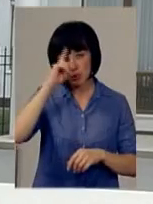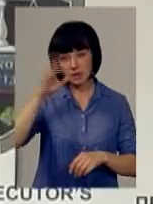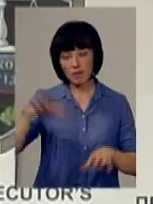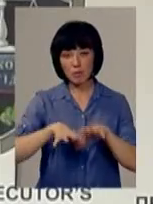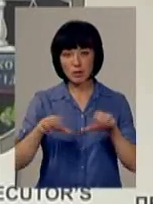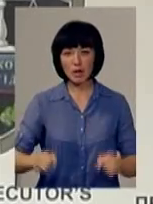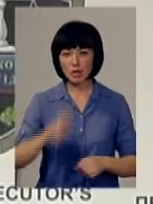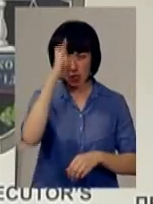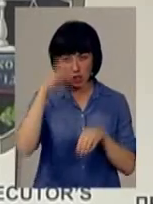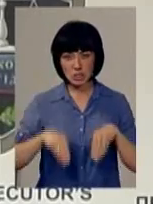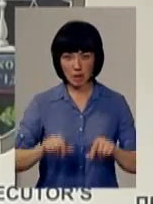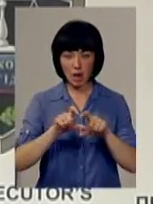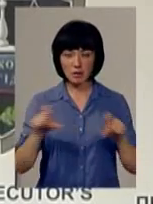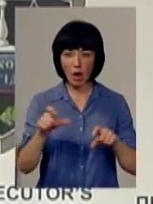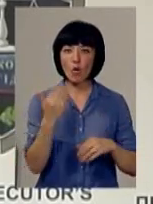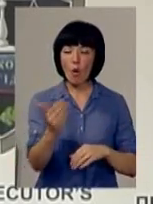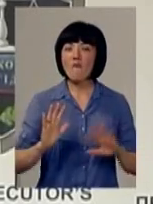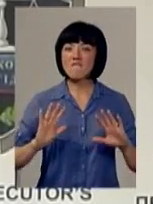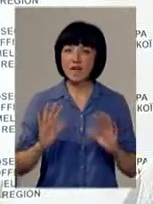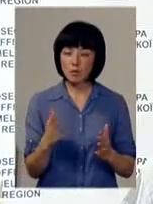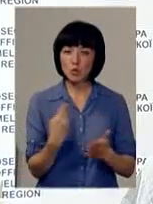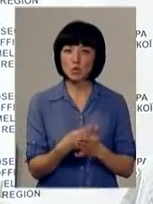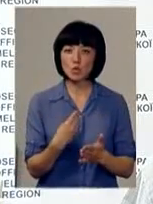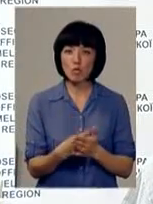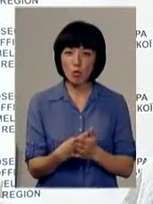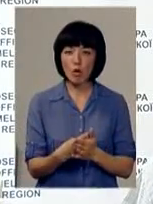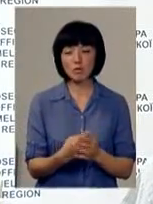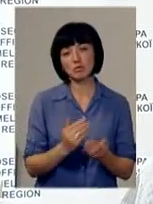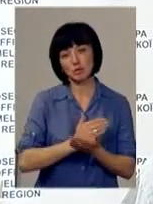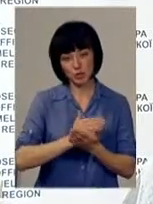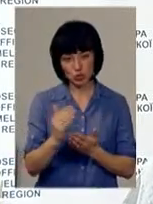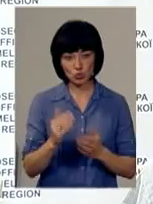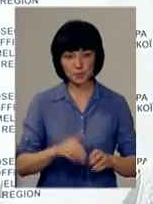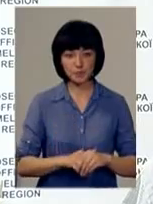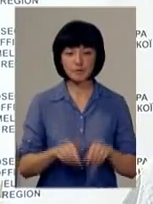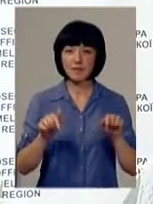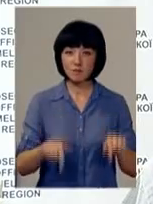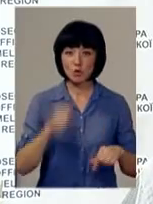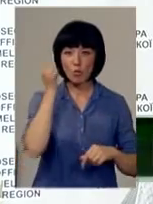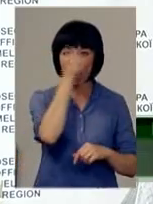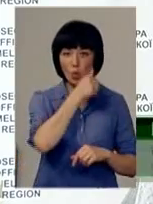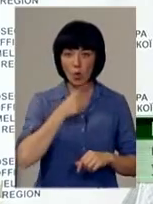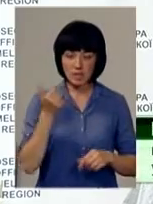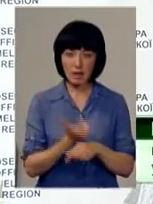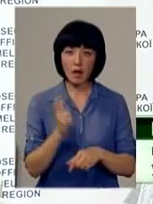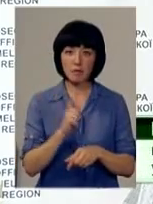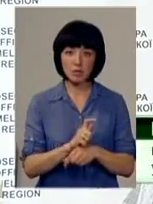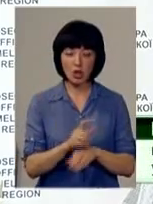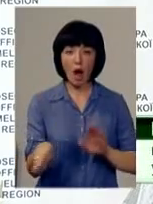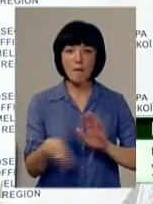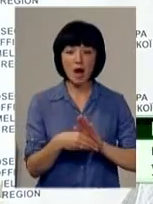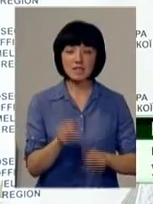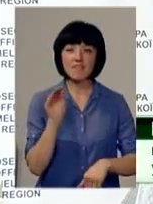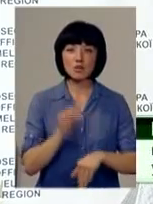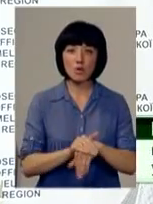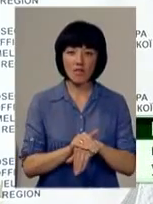посадовець держзамагентства. У його випадку йшлося про суму значно вищу. У цьому році найбільший хабар, який